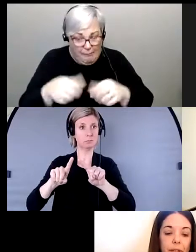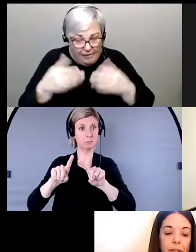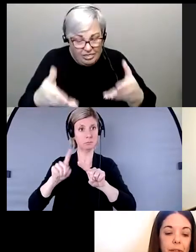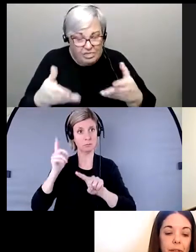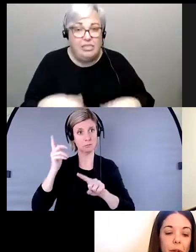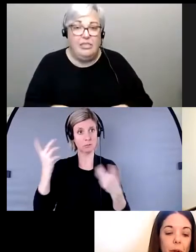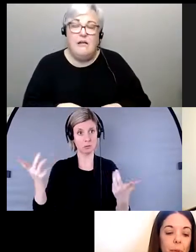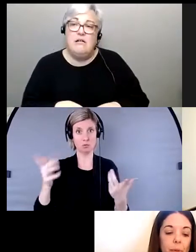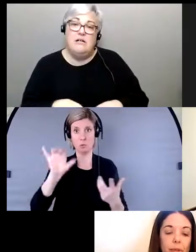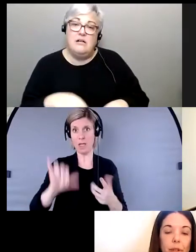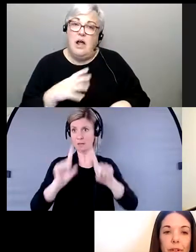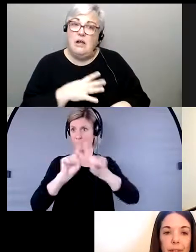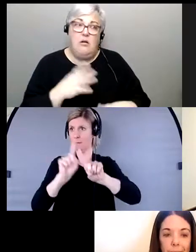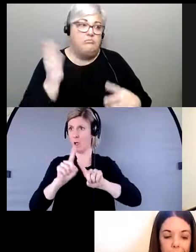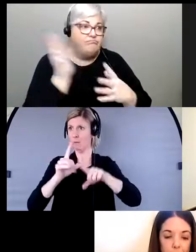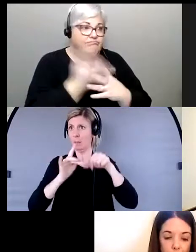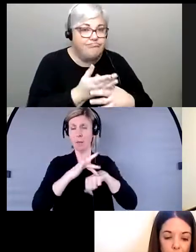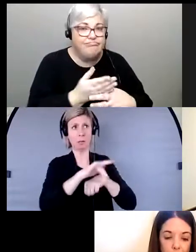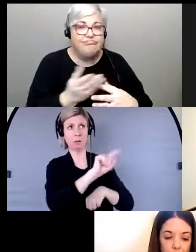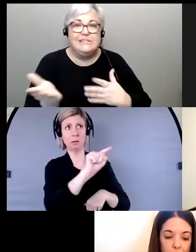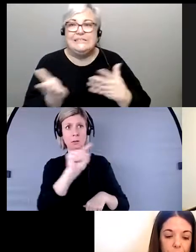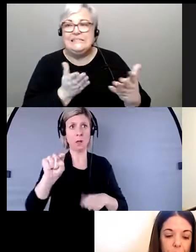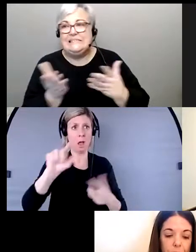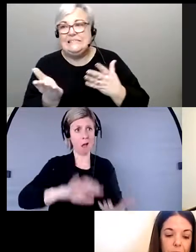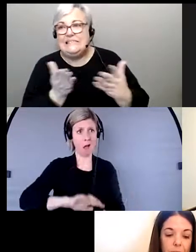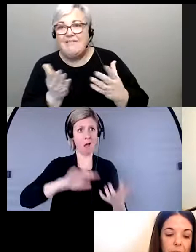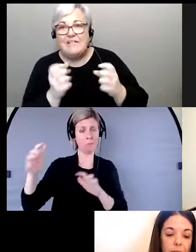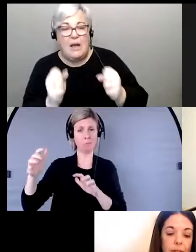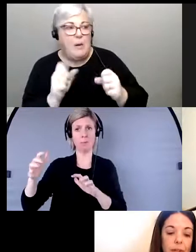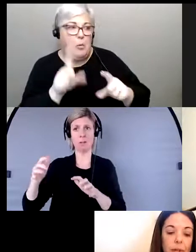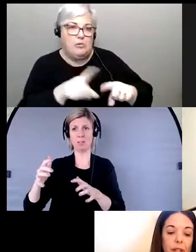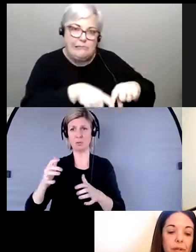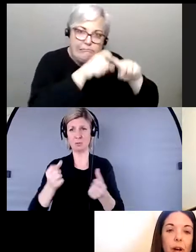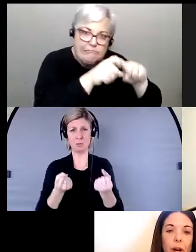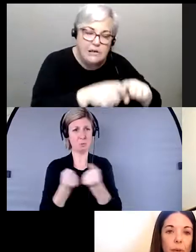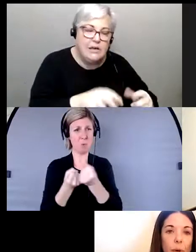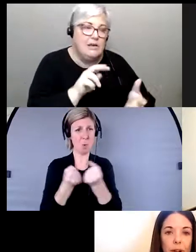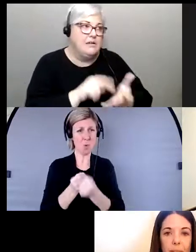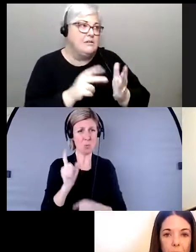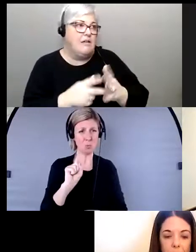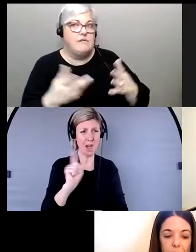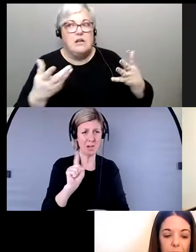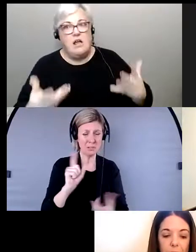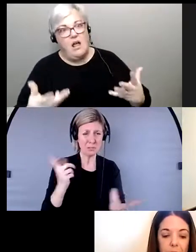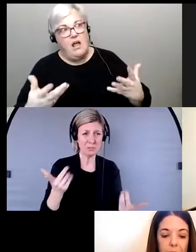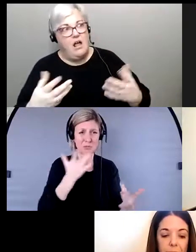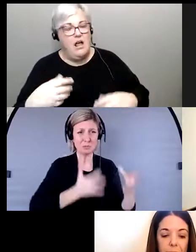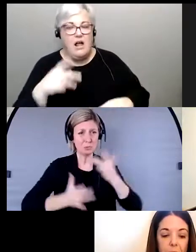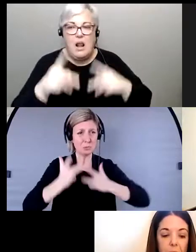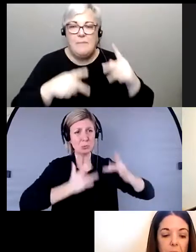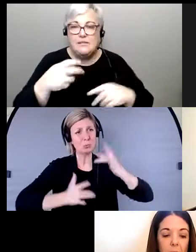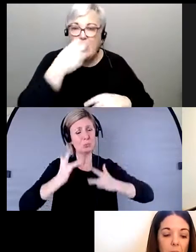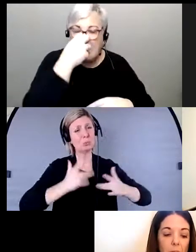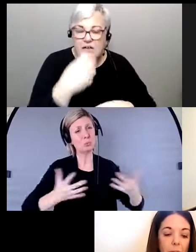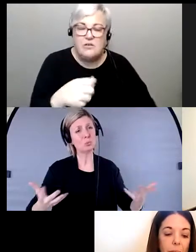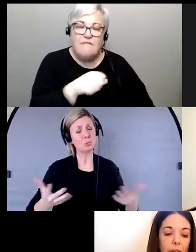Il y a des perturbations des services disponibles, ce qui fait en sorte que les personnes qui sont à risque de